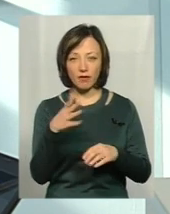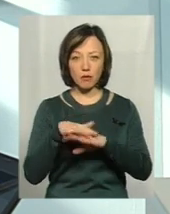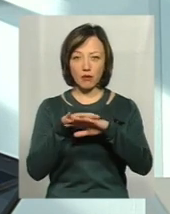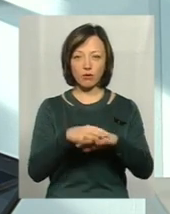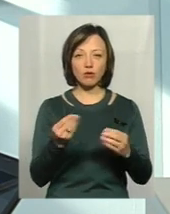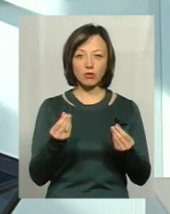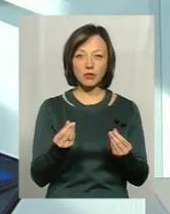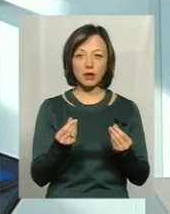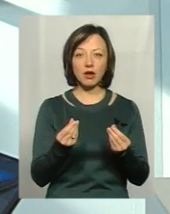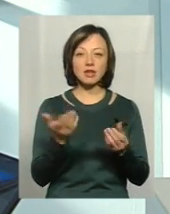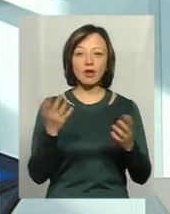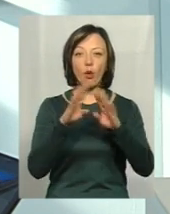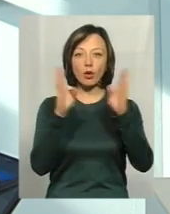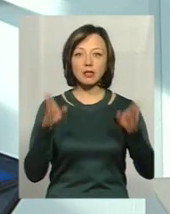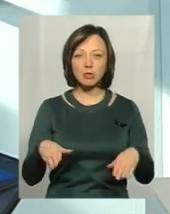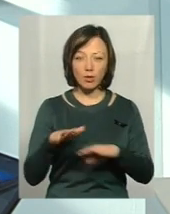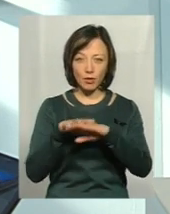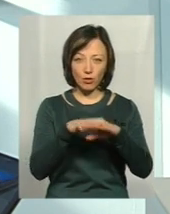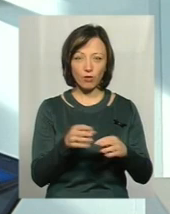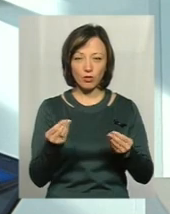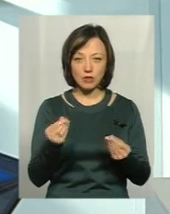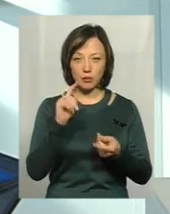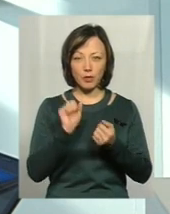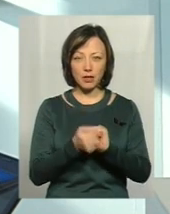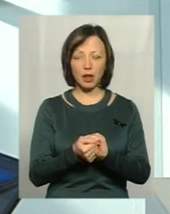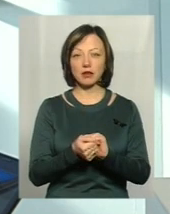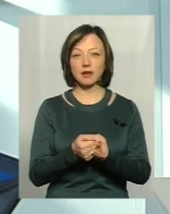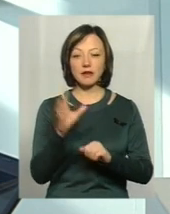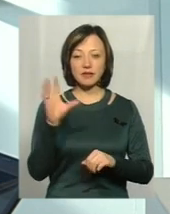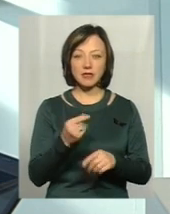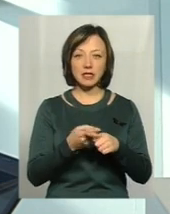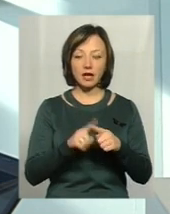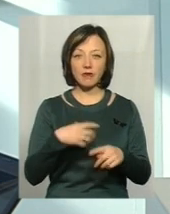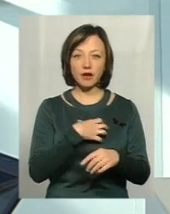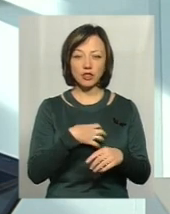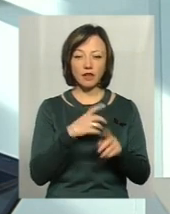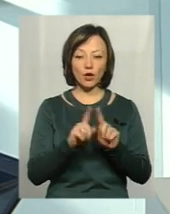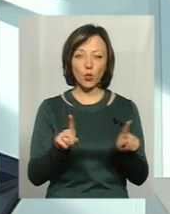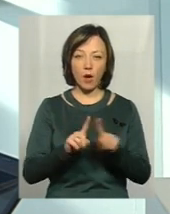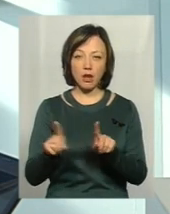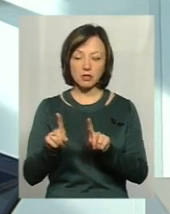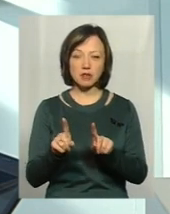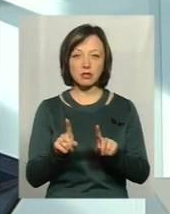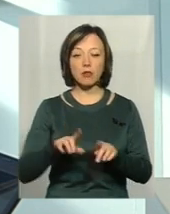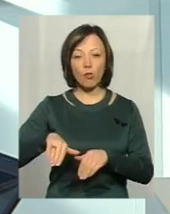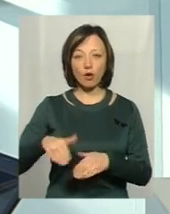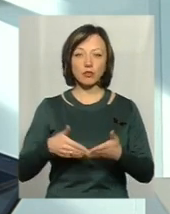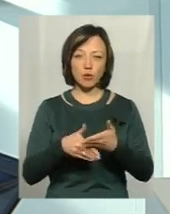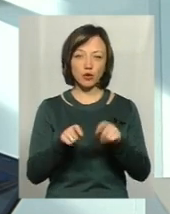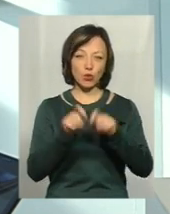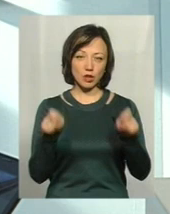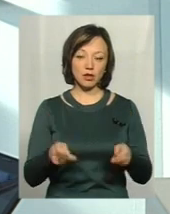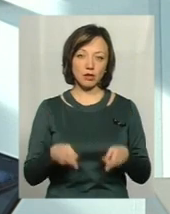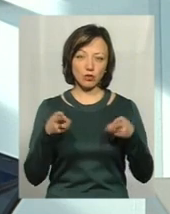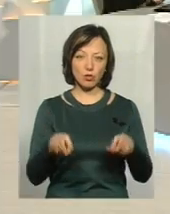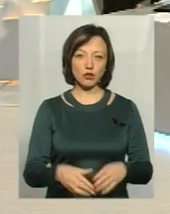перераховували гроші, запам'ятати. Тобто, всі такі важливі нюанси, вони потім допоможуть розкрити